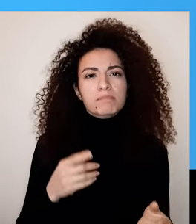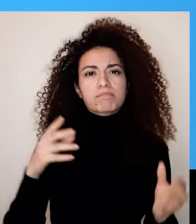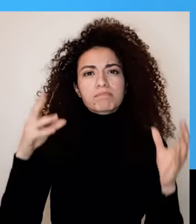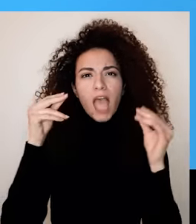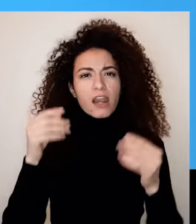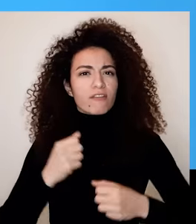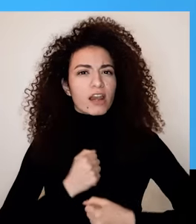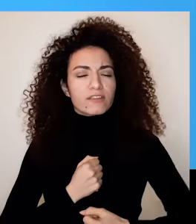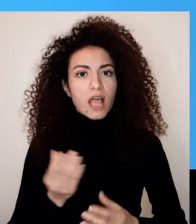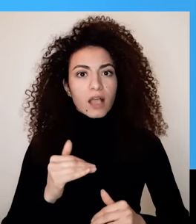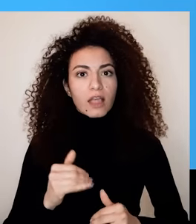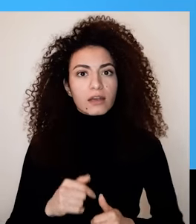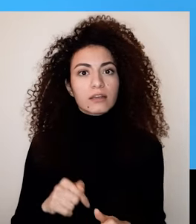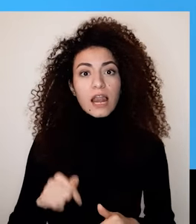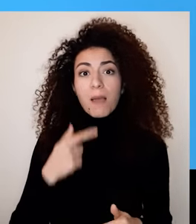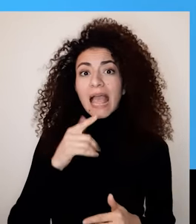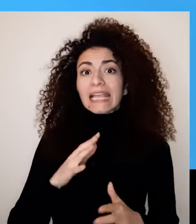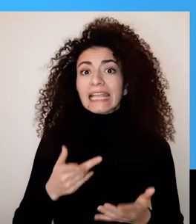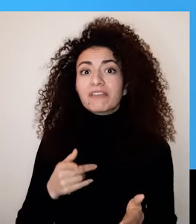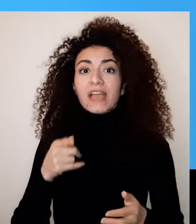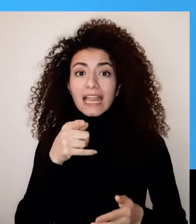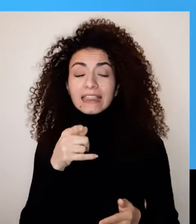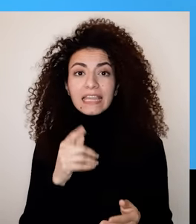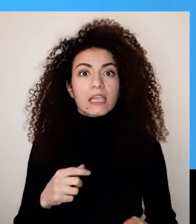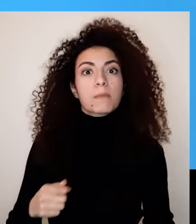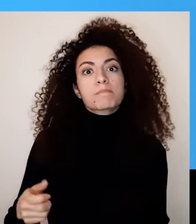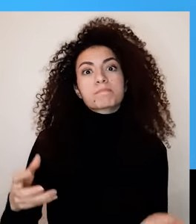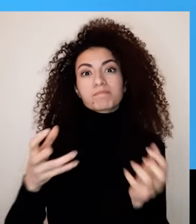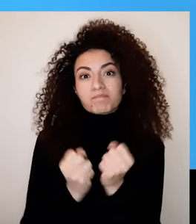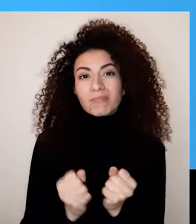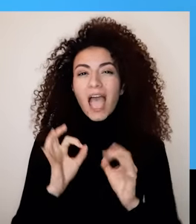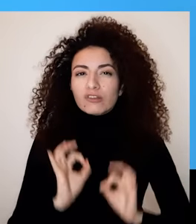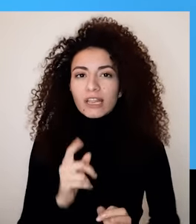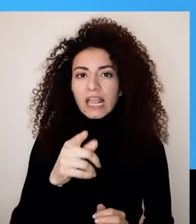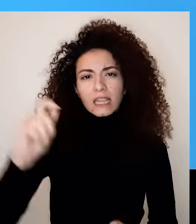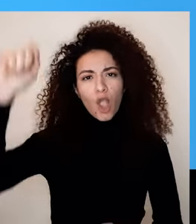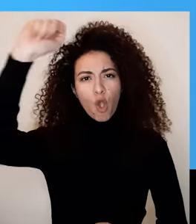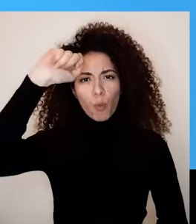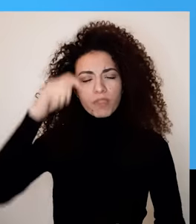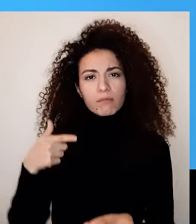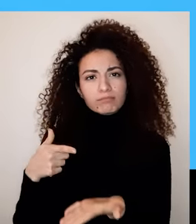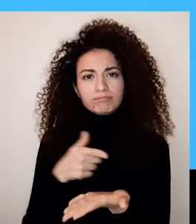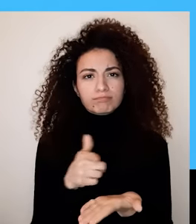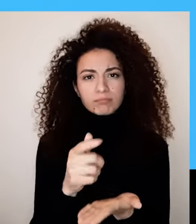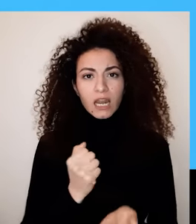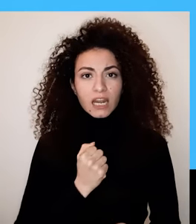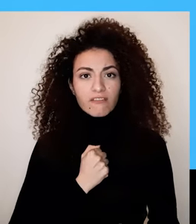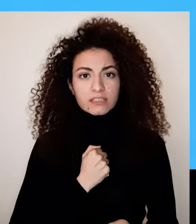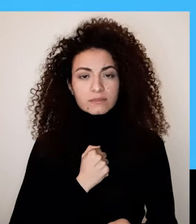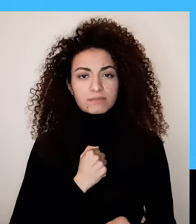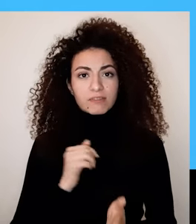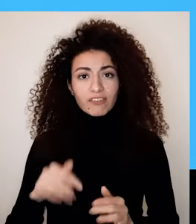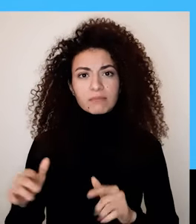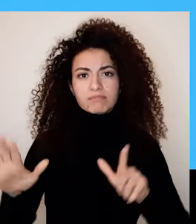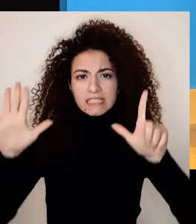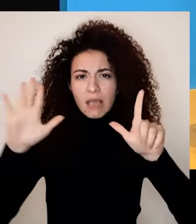متين بيمكنك من القيام بدور القبطان بحياتك وبيسمح لك بإمتلك وتنمية كل طاقاتك أي مصادر